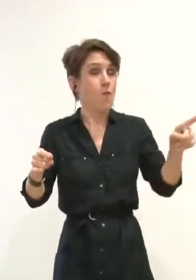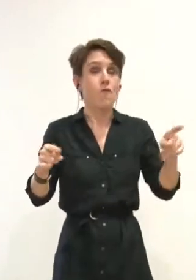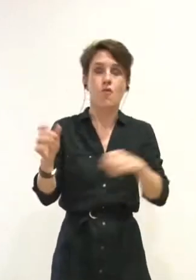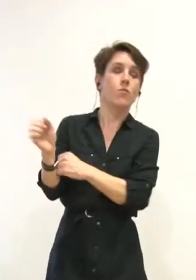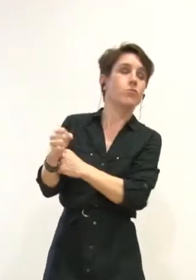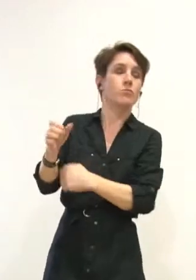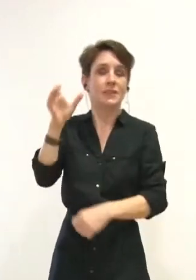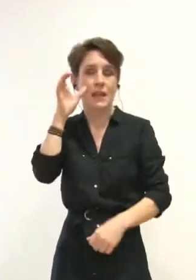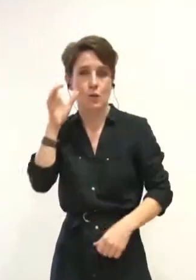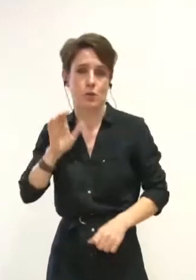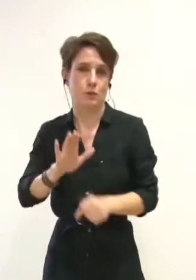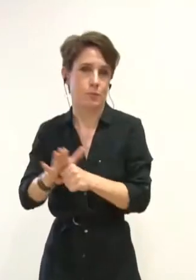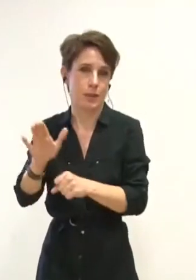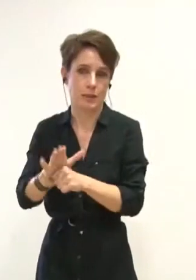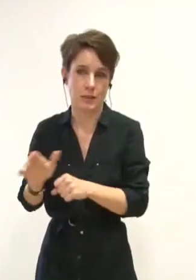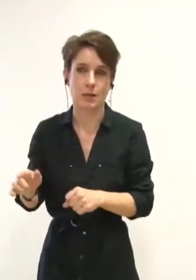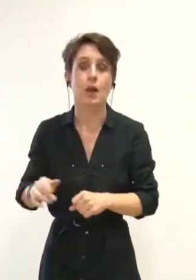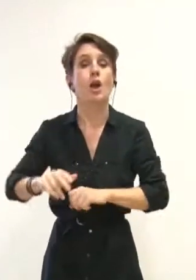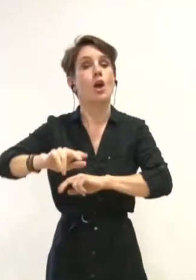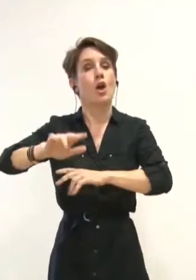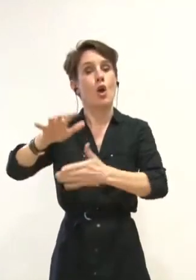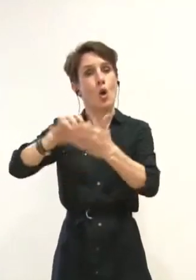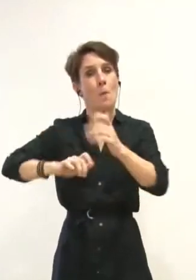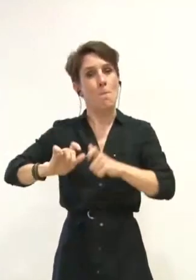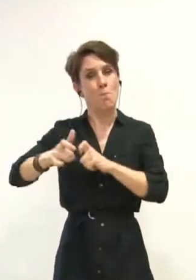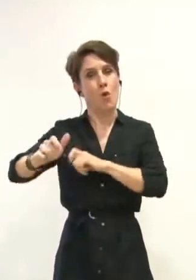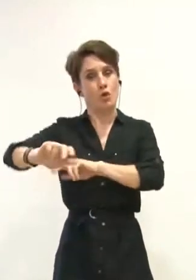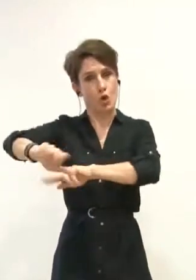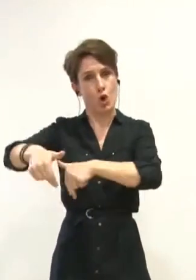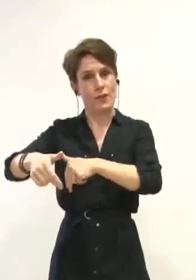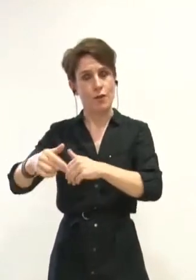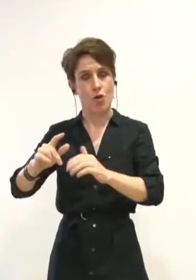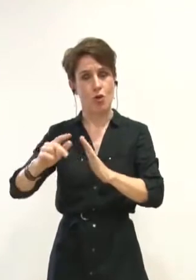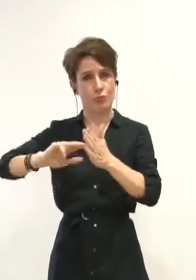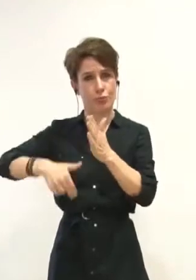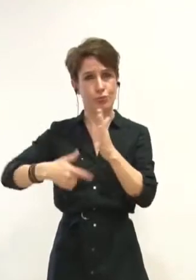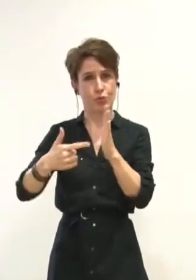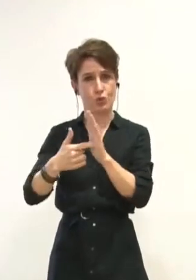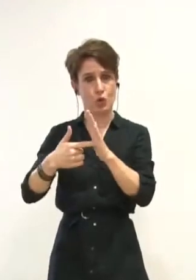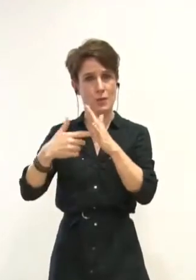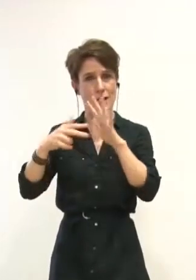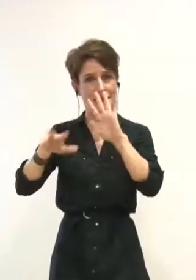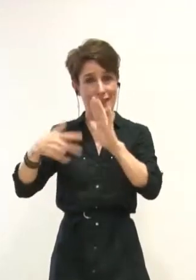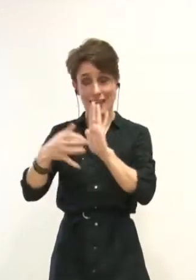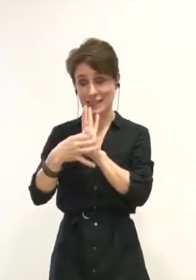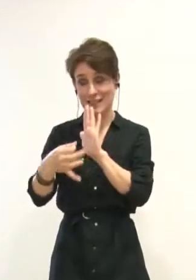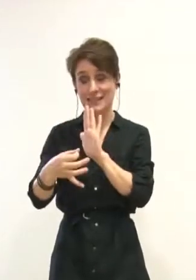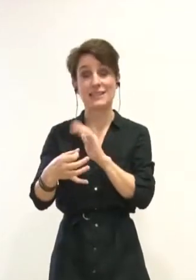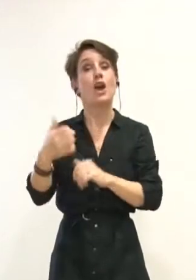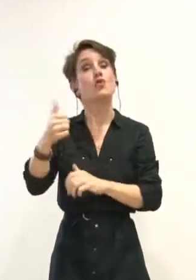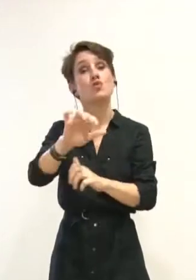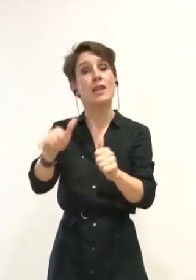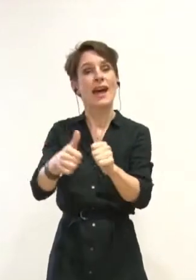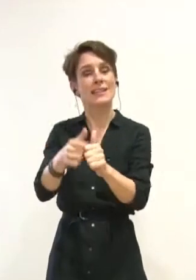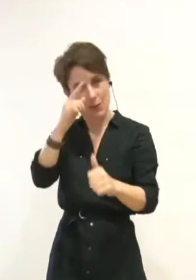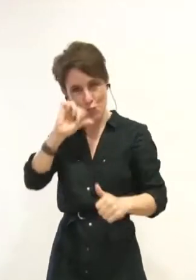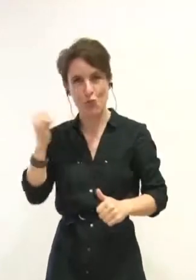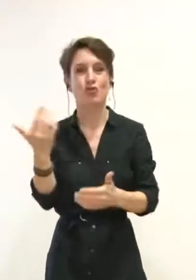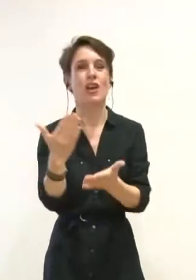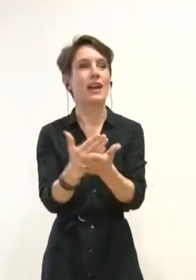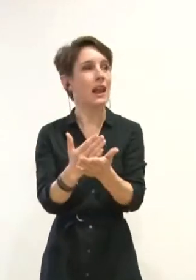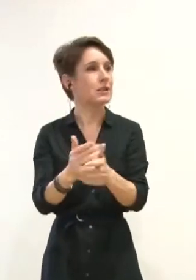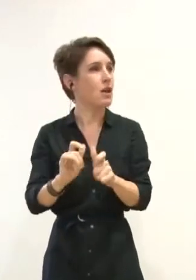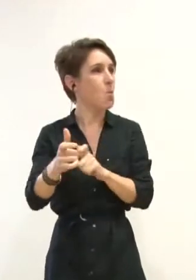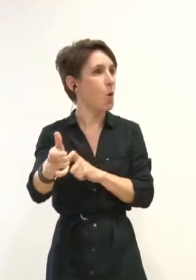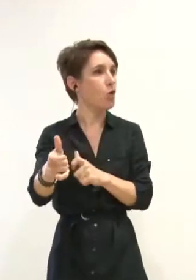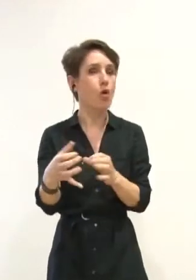protocole d'accord signé en 2013 offrait aux enfants de Grenoble une ATEM par classe. Où est ce protocole maintenant